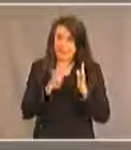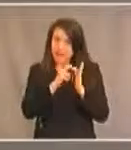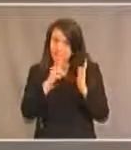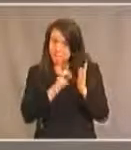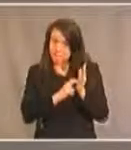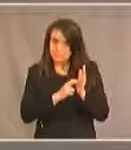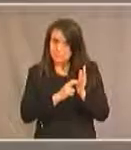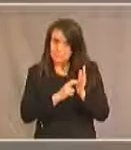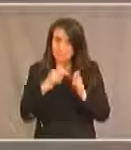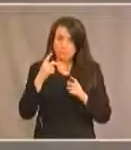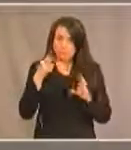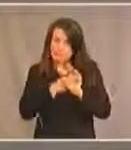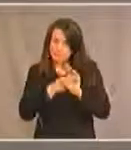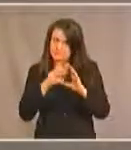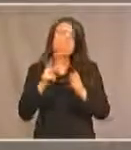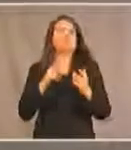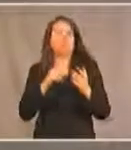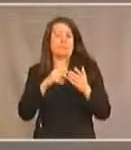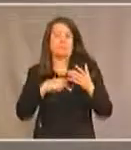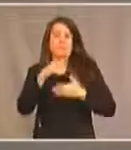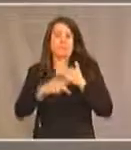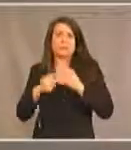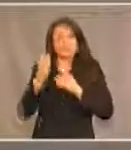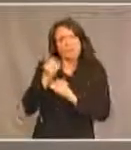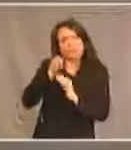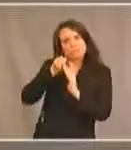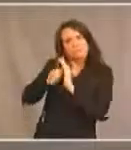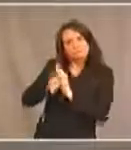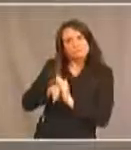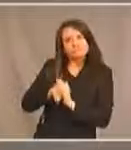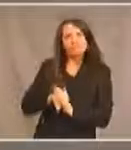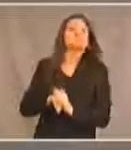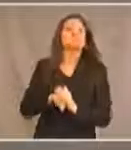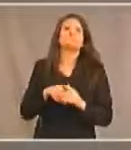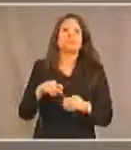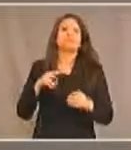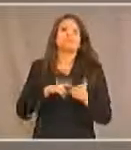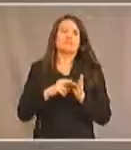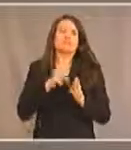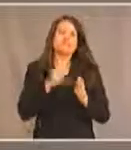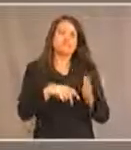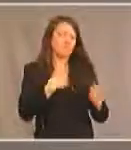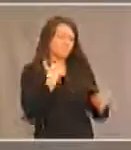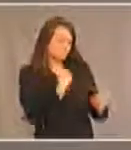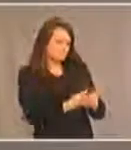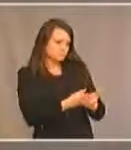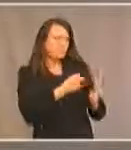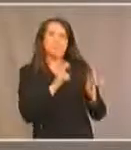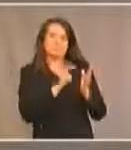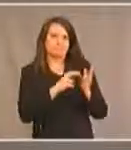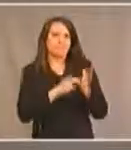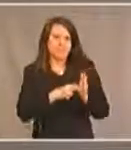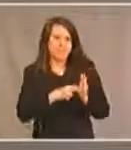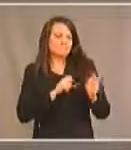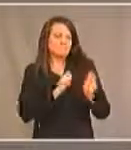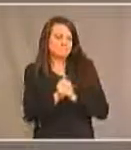à un tel compte d'épargne reposerait sur votre admissibilité au crédit d